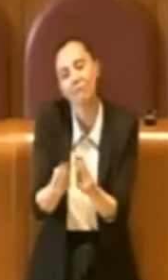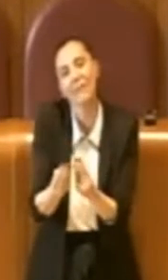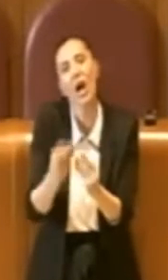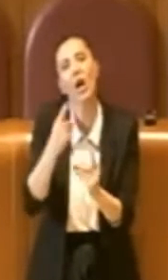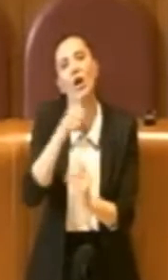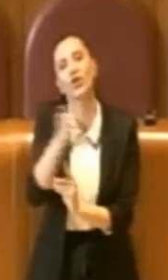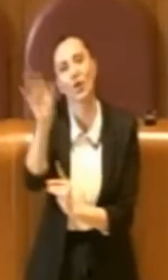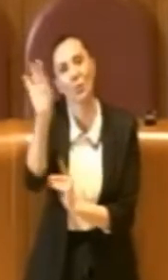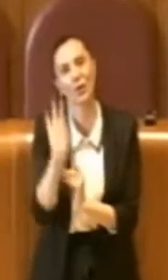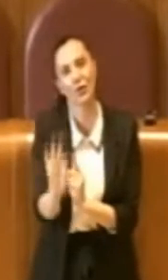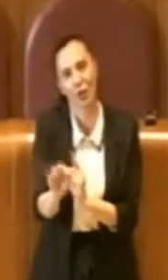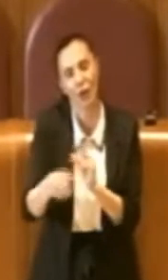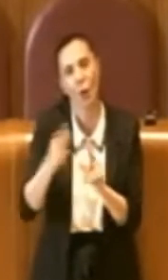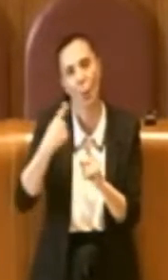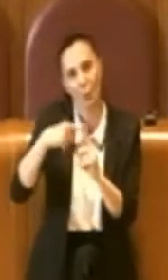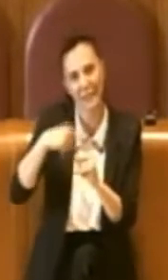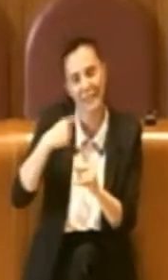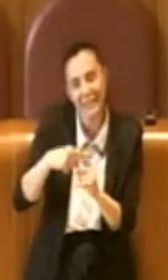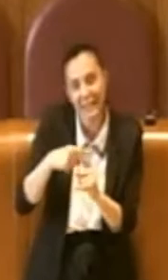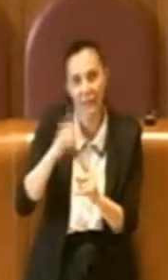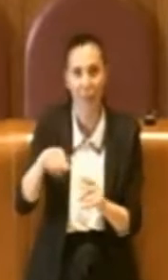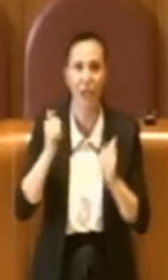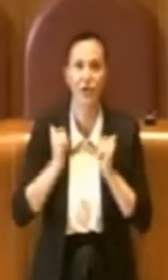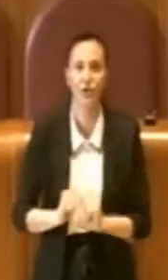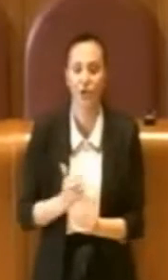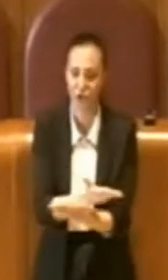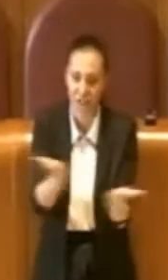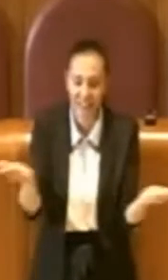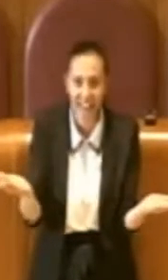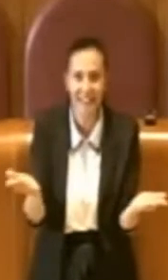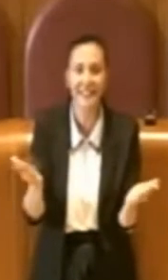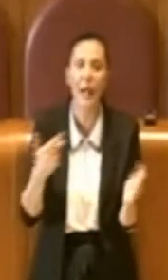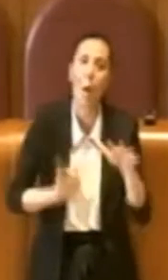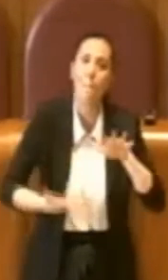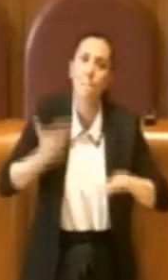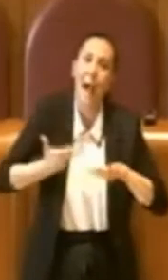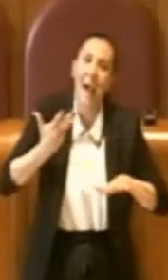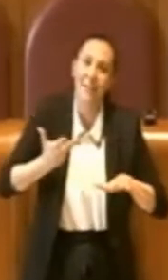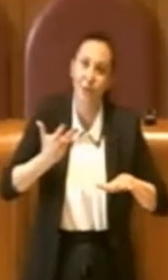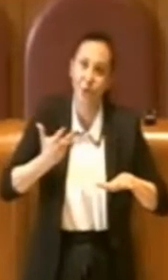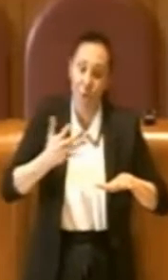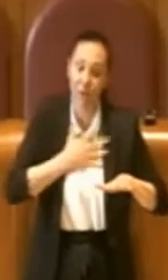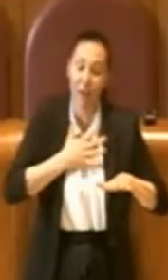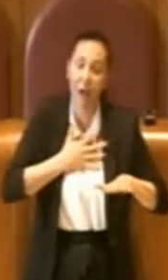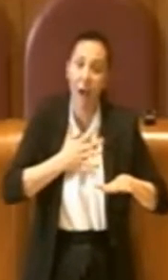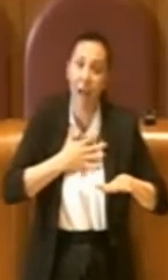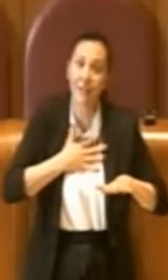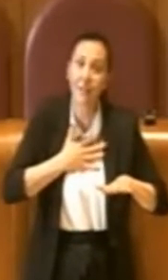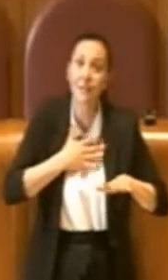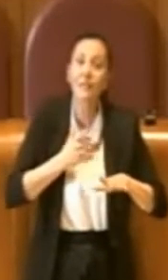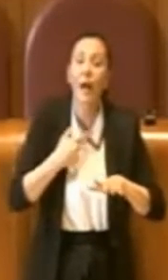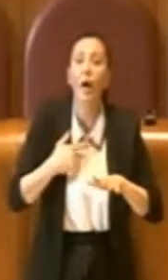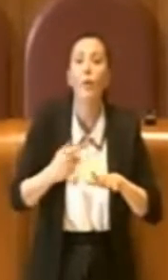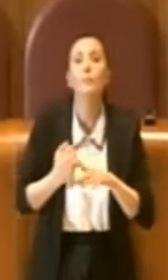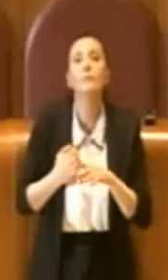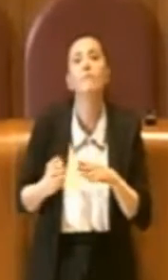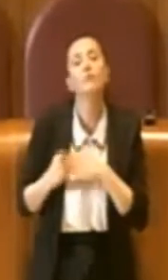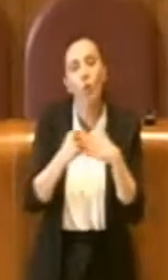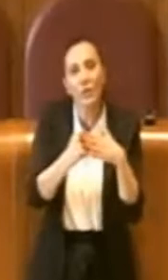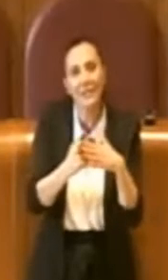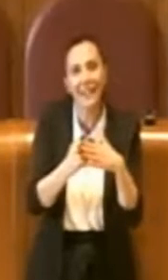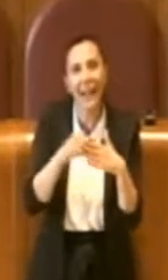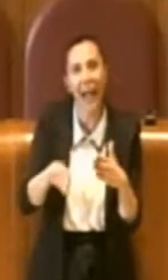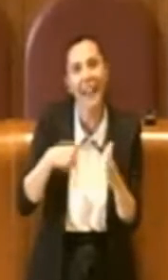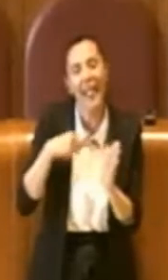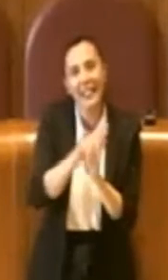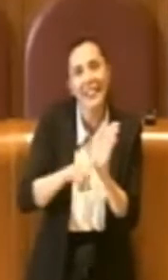della cittadinanza. Per cui ovviamente questa maggioranza appoggia questa proposta di delibera per far sì che